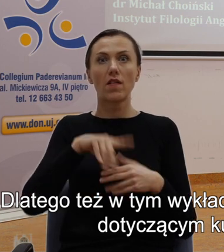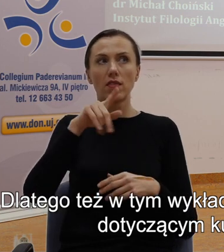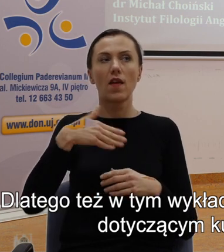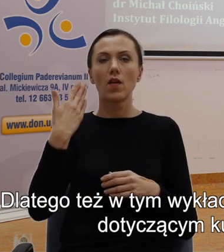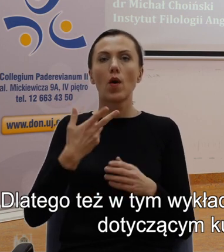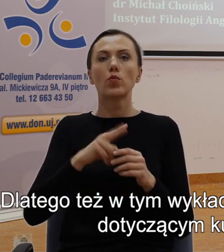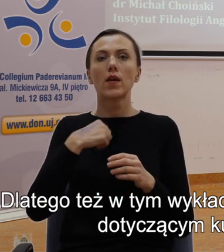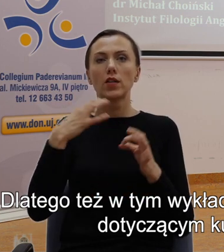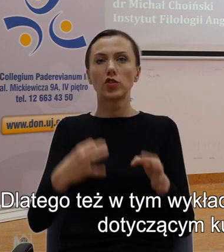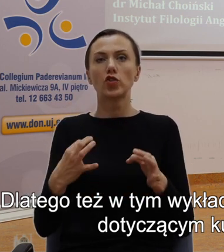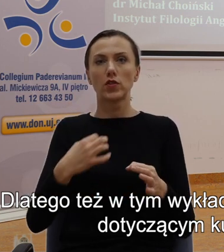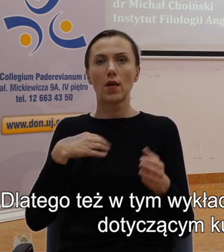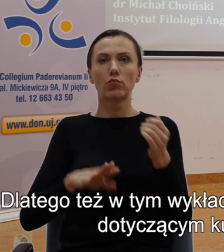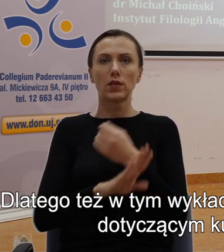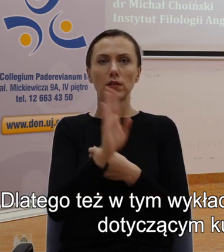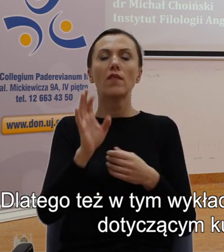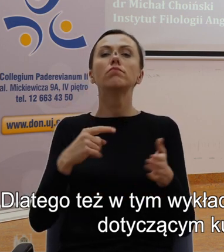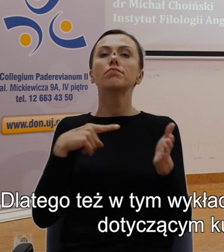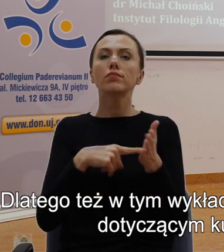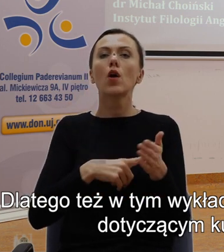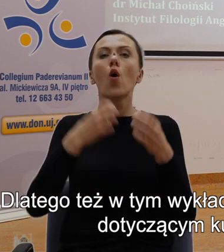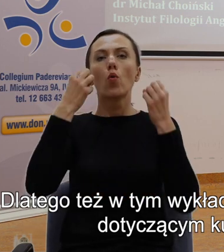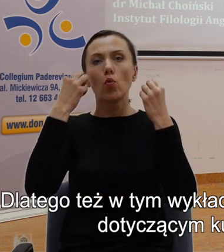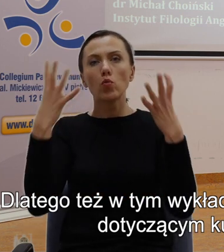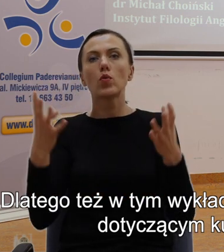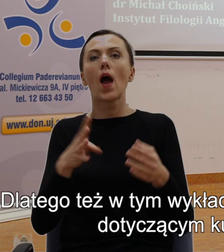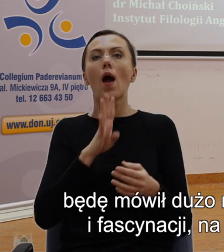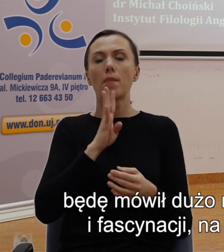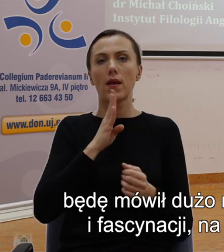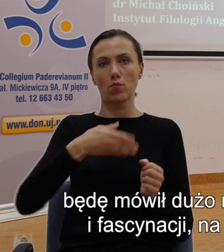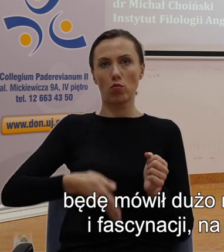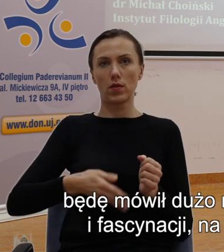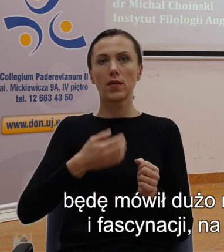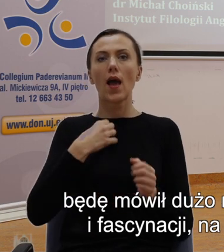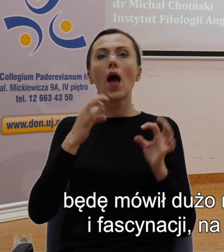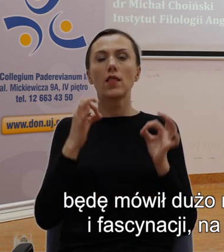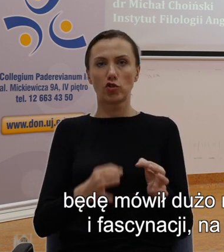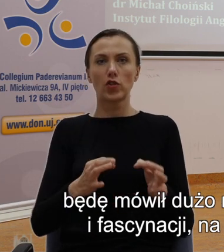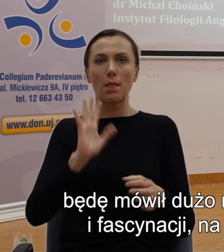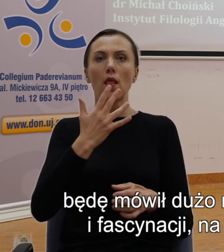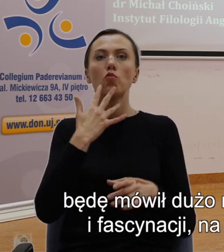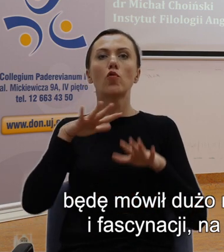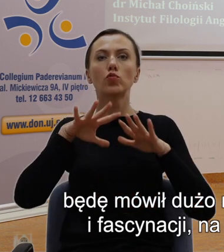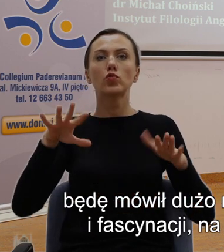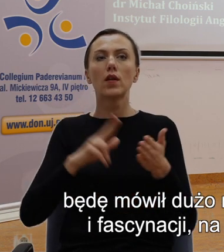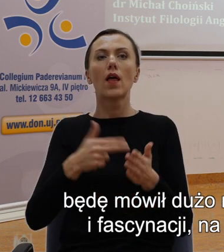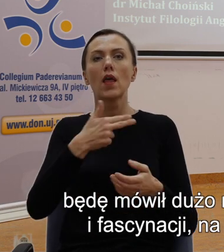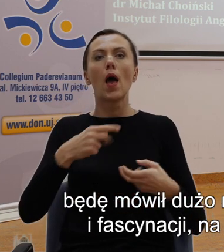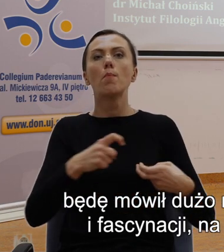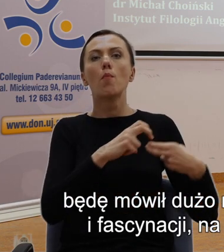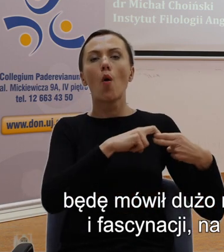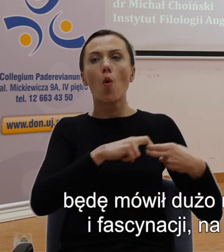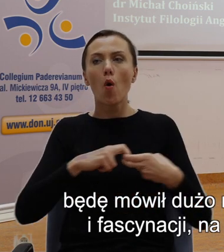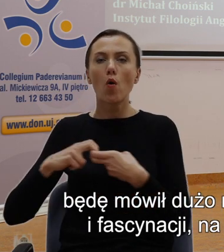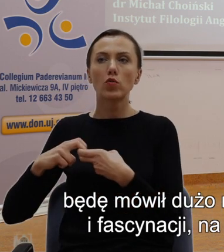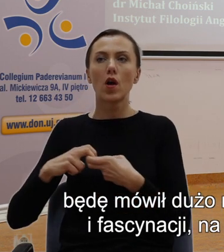przedstawić, dotyczącym kultury i literatury amerykańskiego południa, będę mówił dużo na temat połączenia,